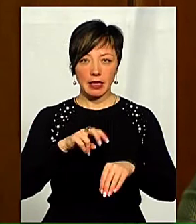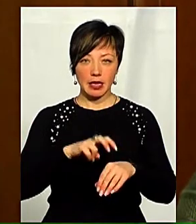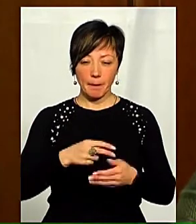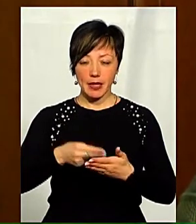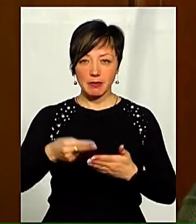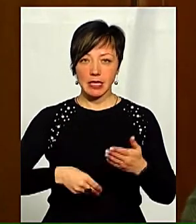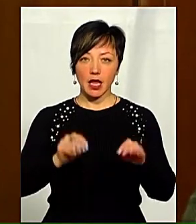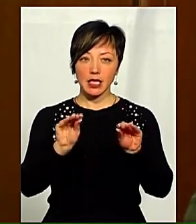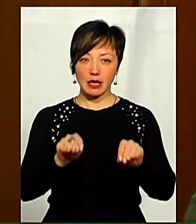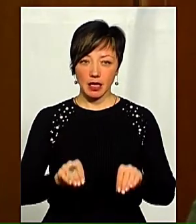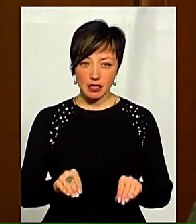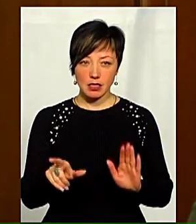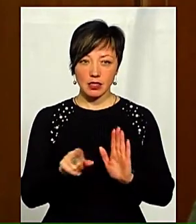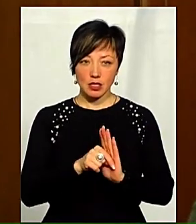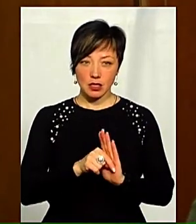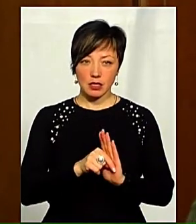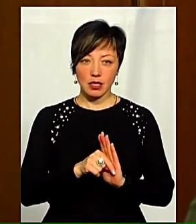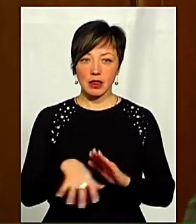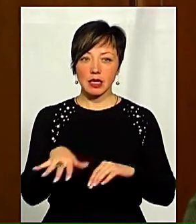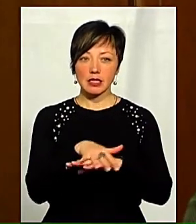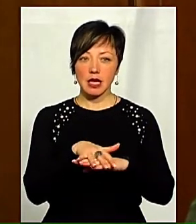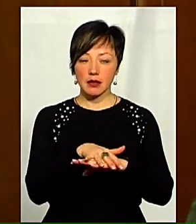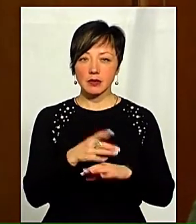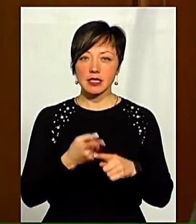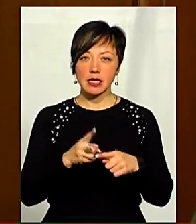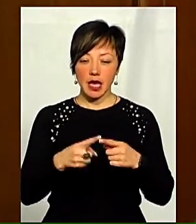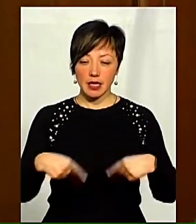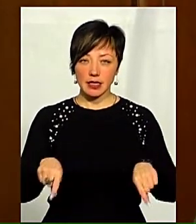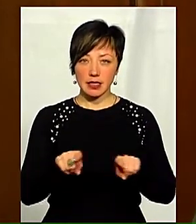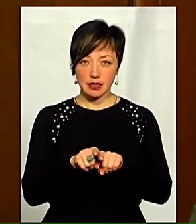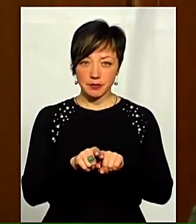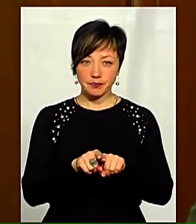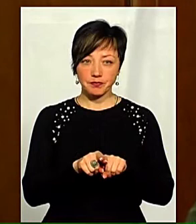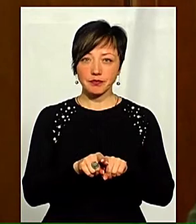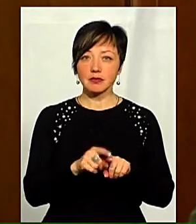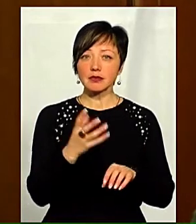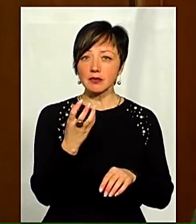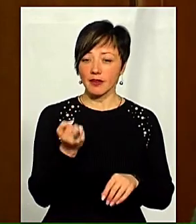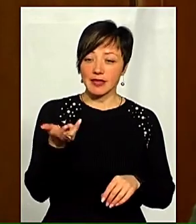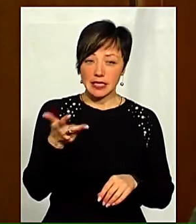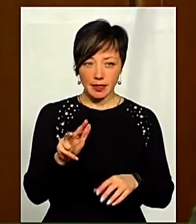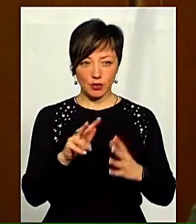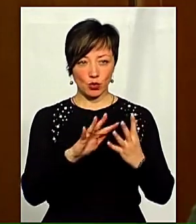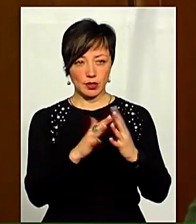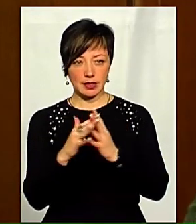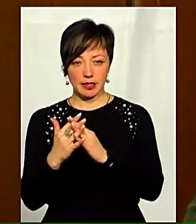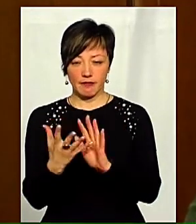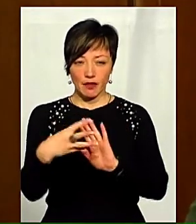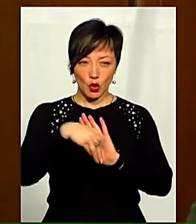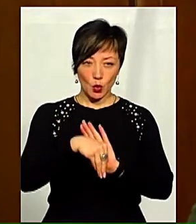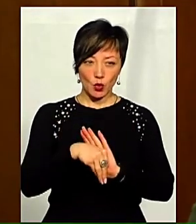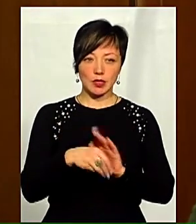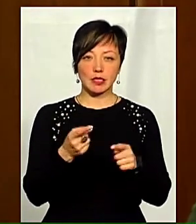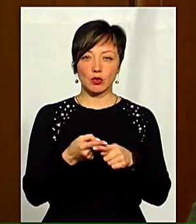підписали декларації з населенням цієї дільниці, святця і двох ще сіл, які відносяться до